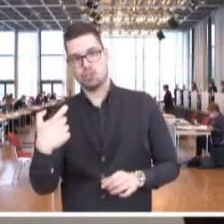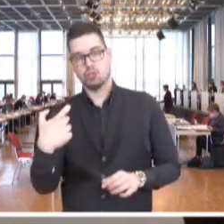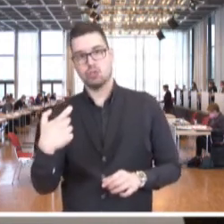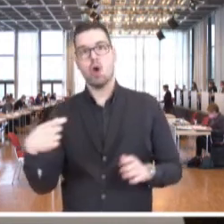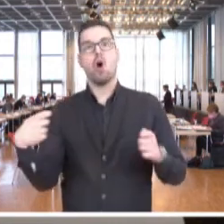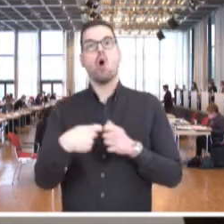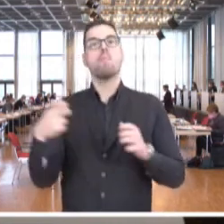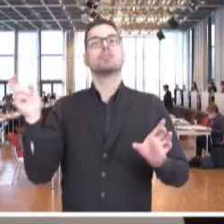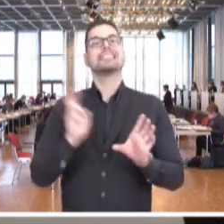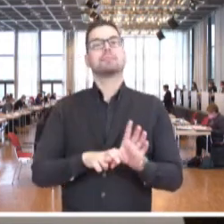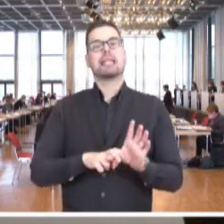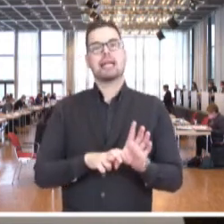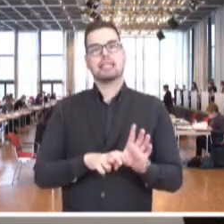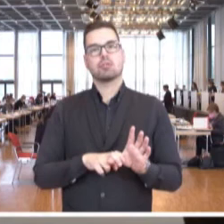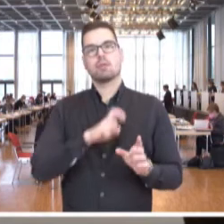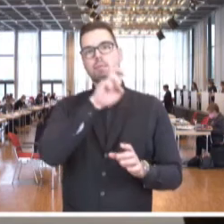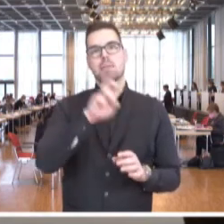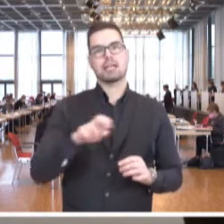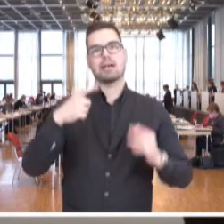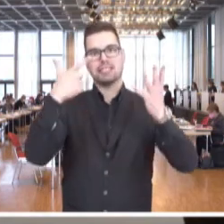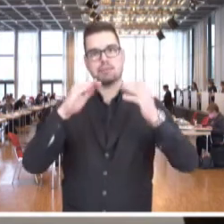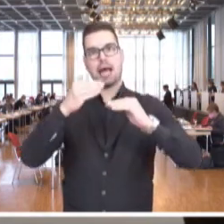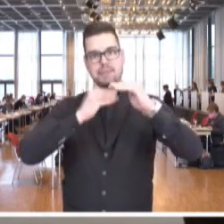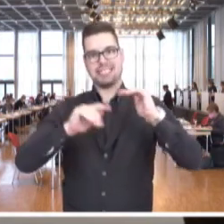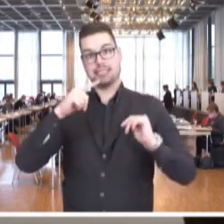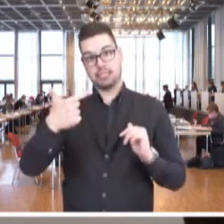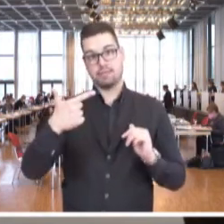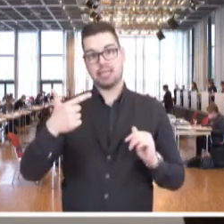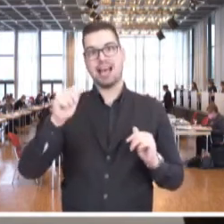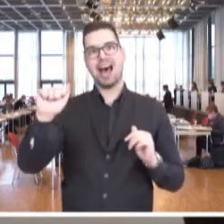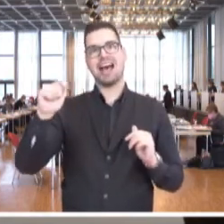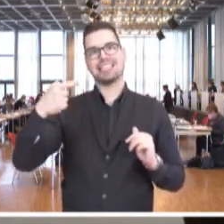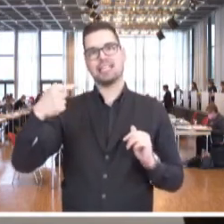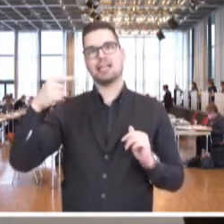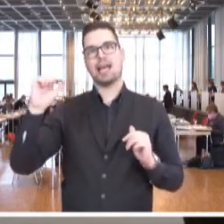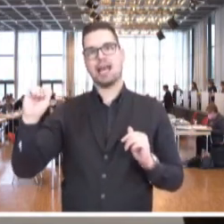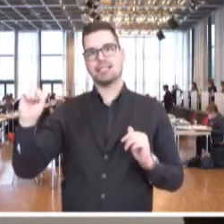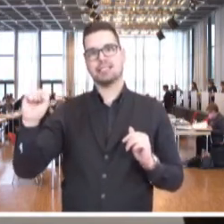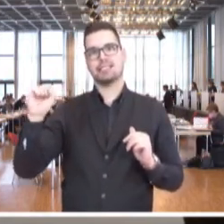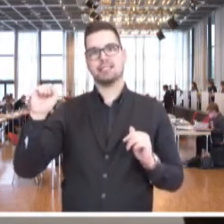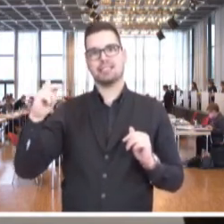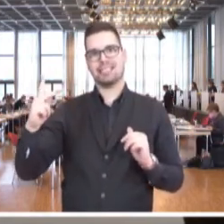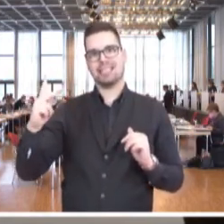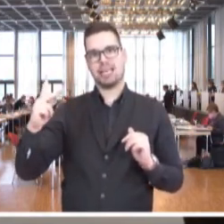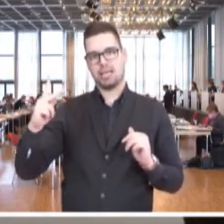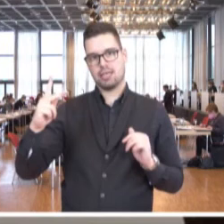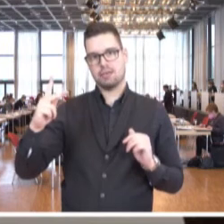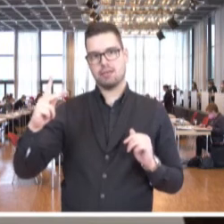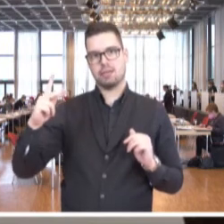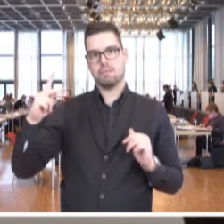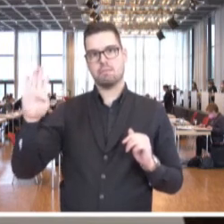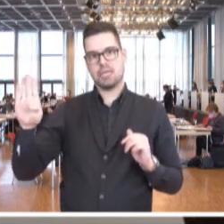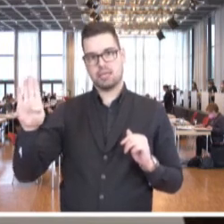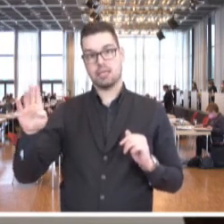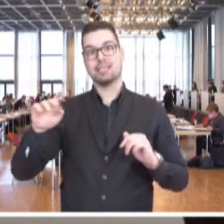Bundesbeteiligung im Sinne von § 7 Absatz 2 AGSGB II BKGG in der Fassung vom